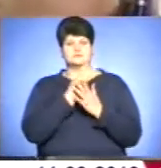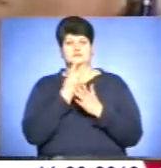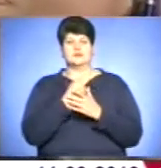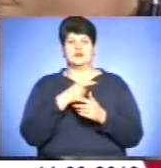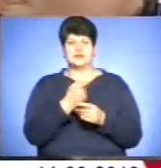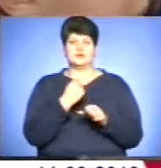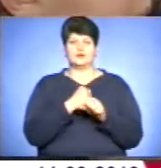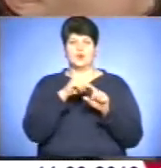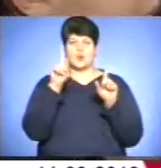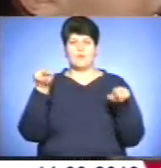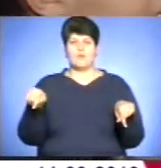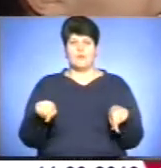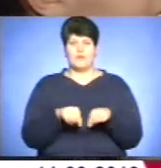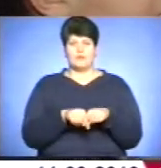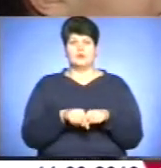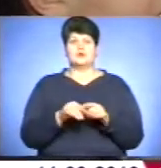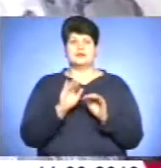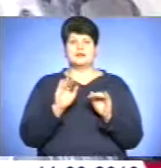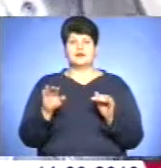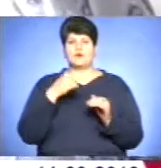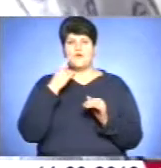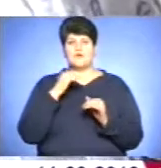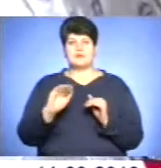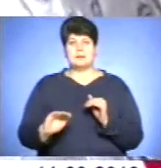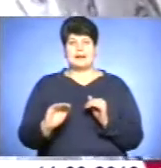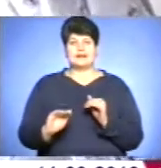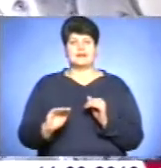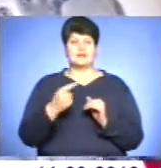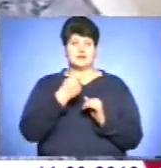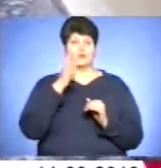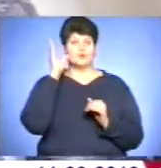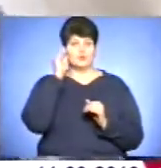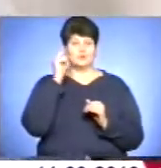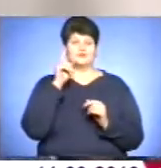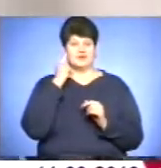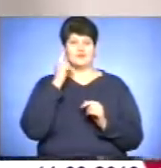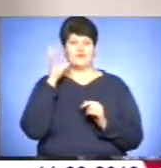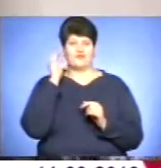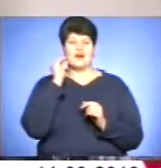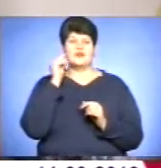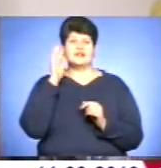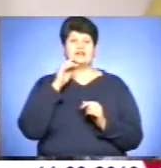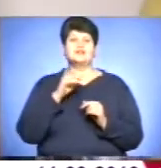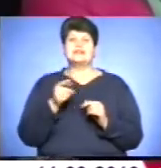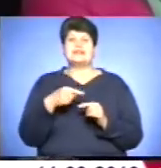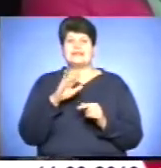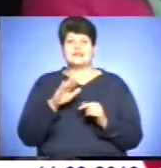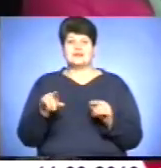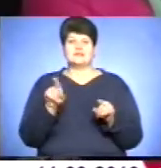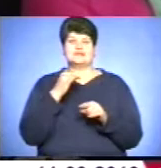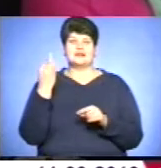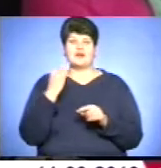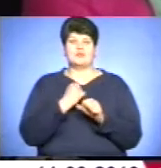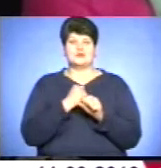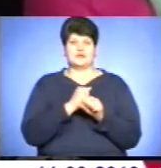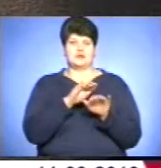зору щодо її творчості висловлюють найменші. Їх думку мисткиня теж бере до уваги. І учням, і їй. Цікавіше працювати, коли